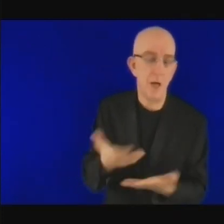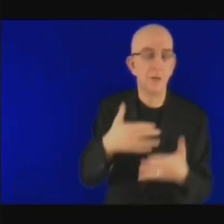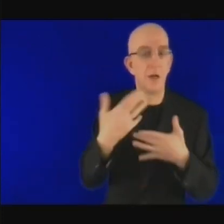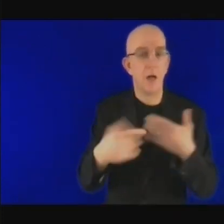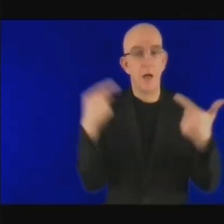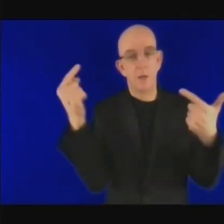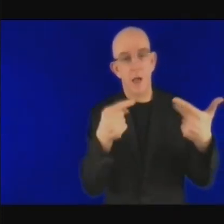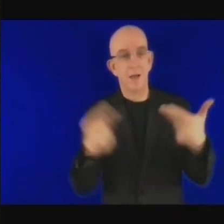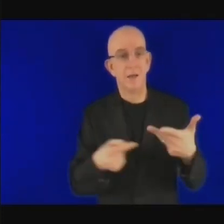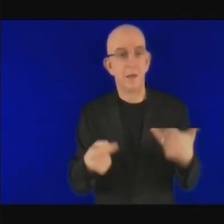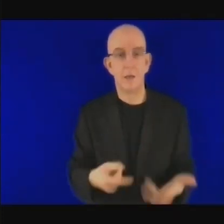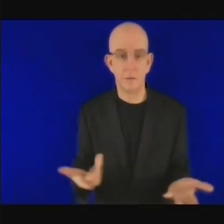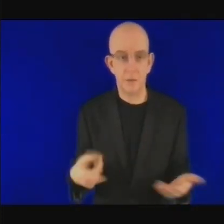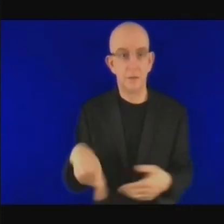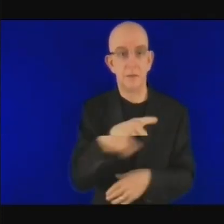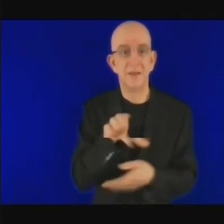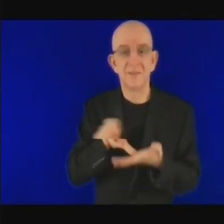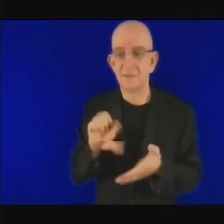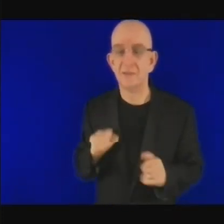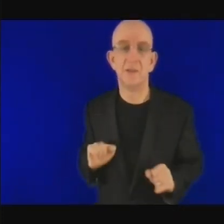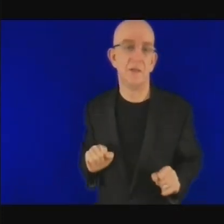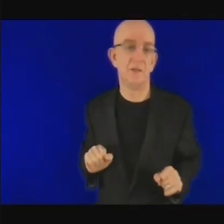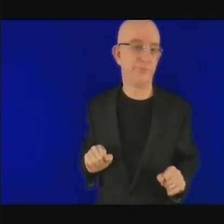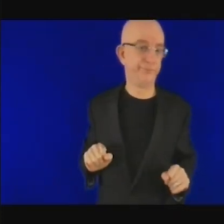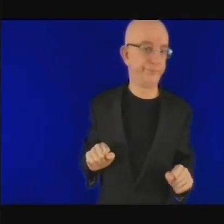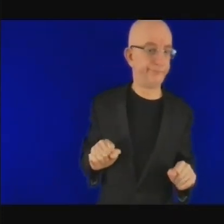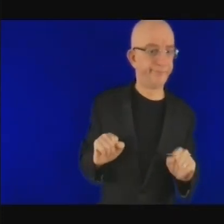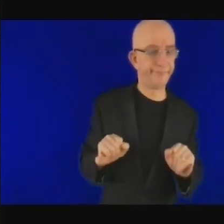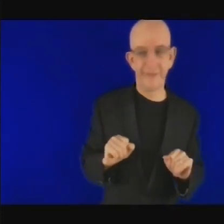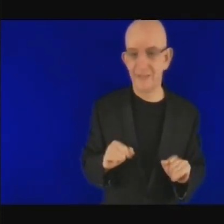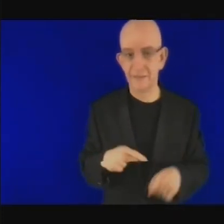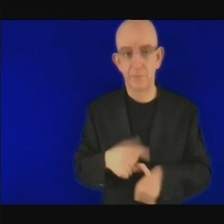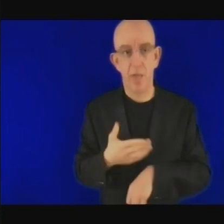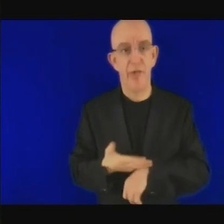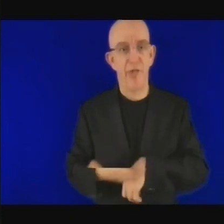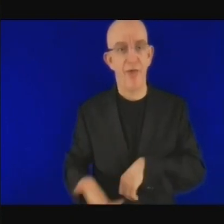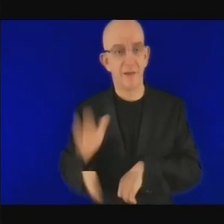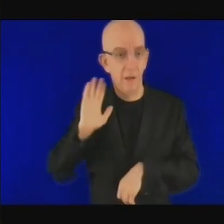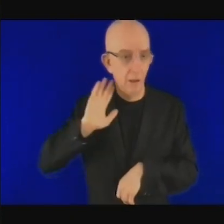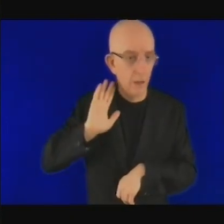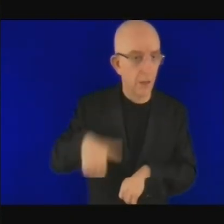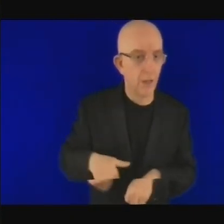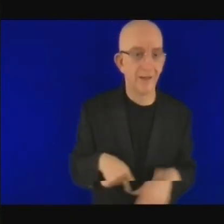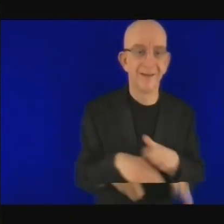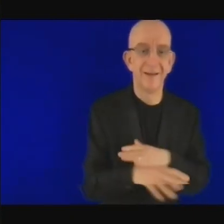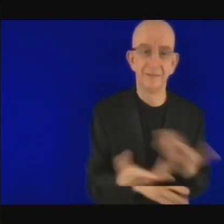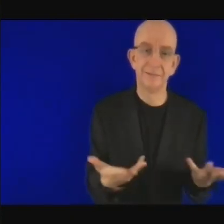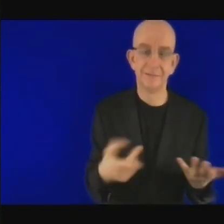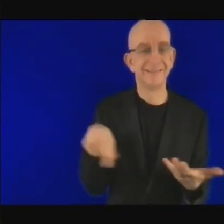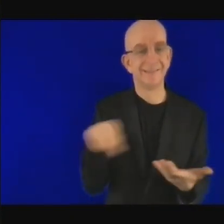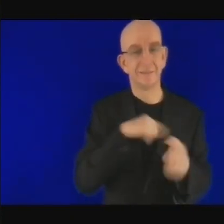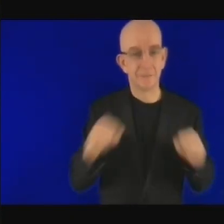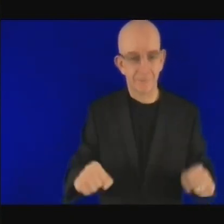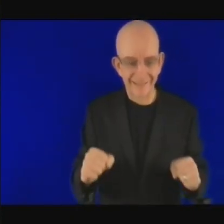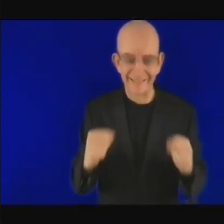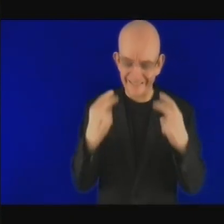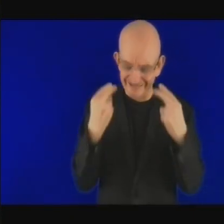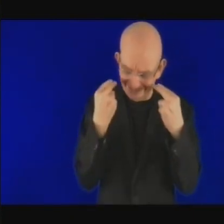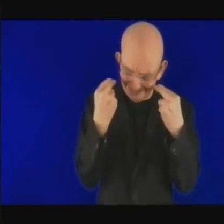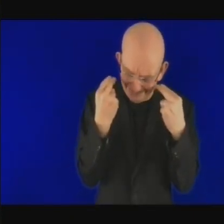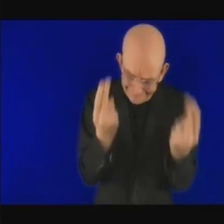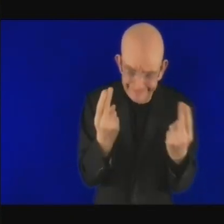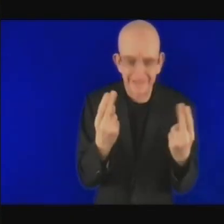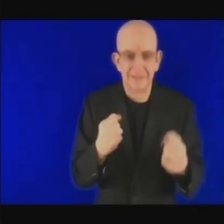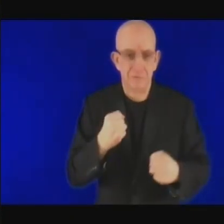investisseurs il faut beaucoup de résilience pour élaborer ces projets